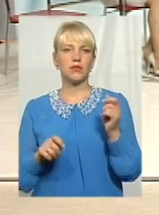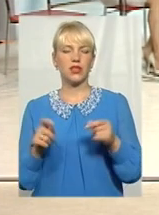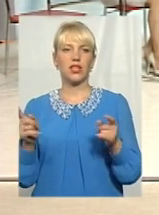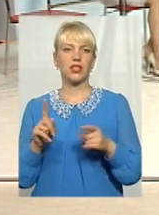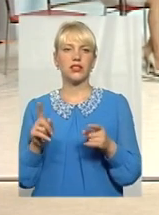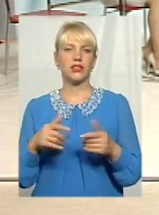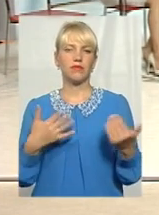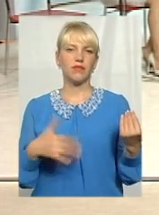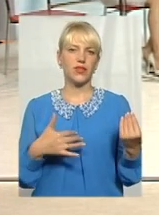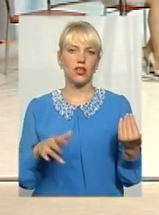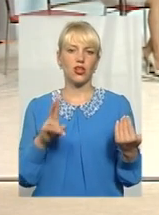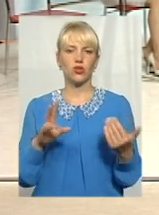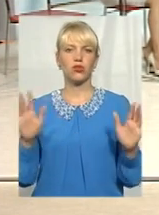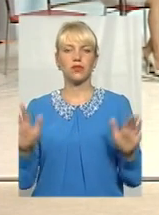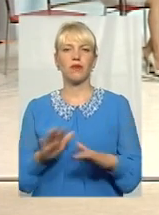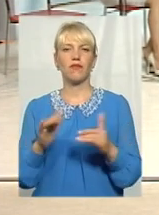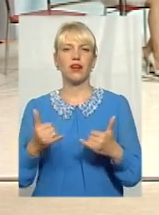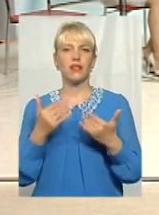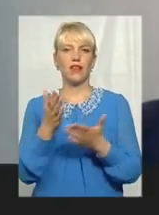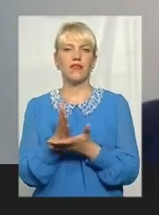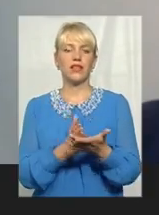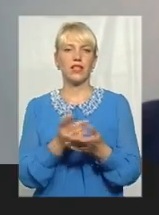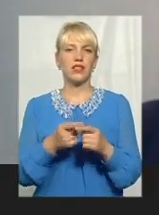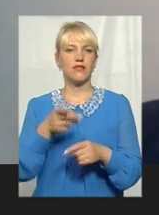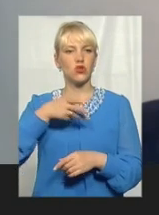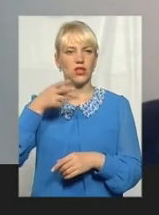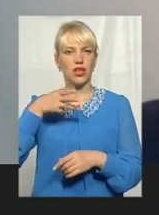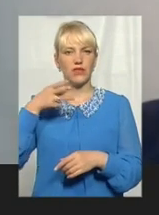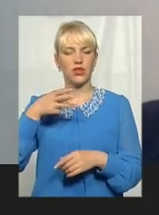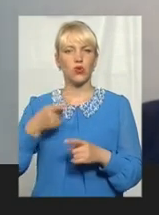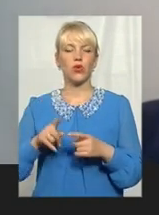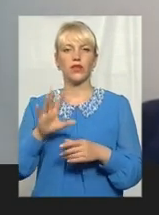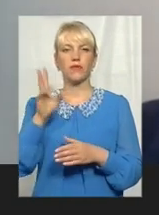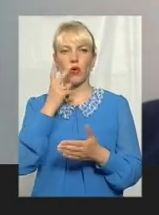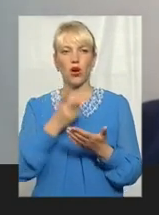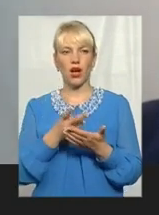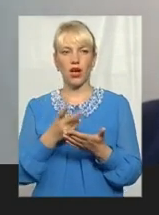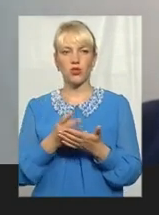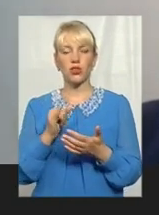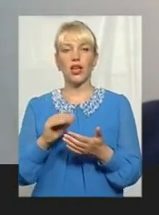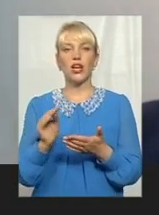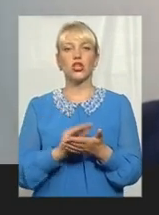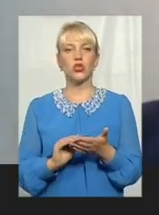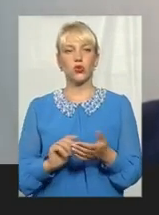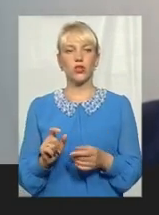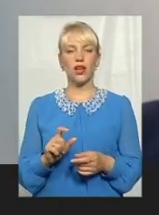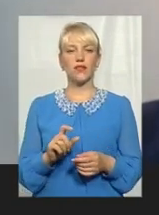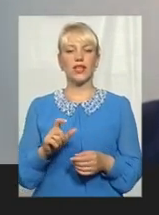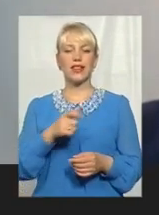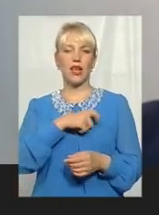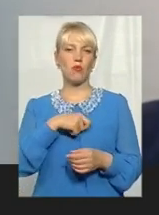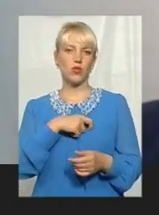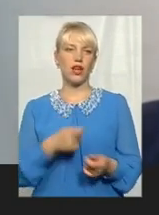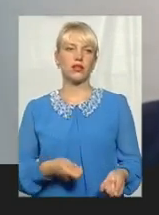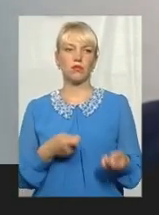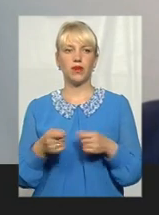співає для ветеранів, все це знімається на відео і показують. І журналісти пишуть, депутат привіз,